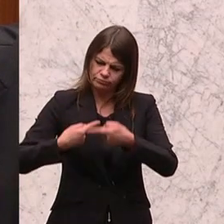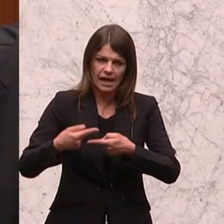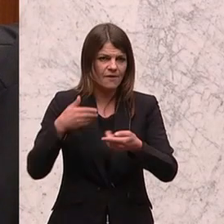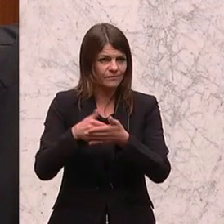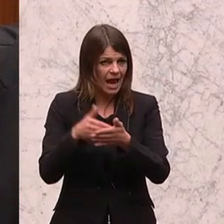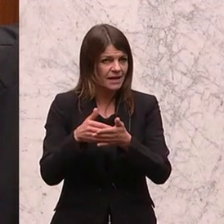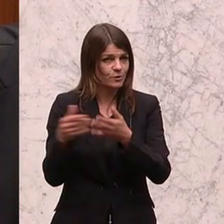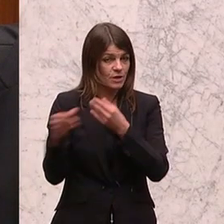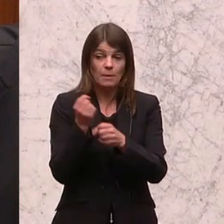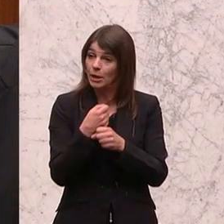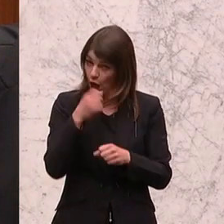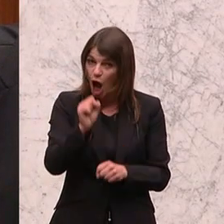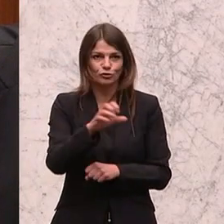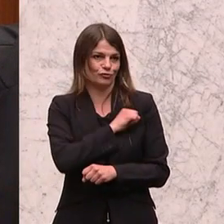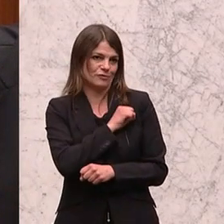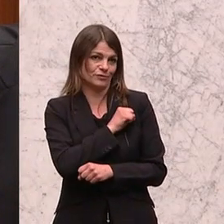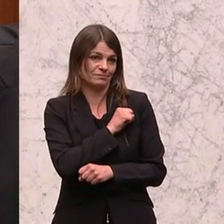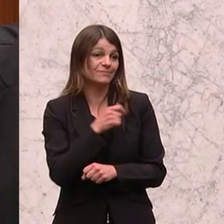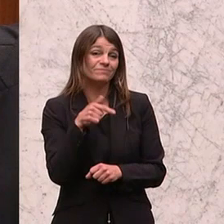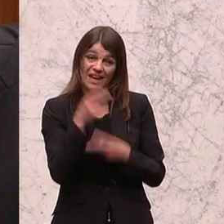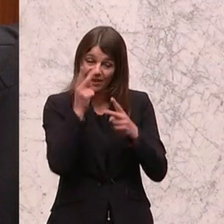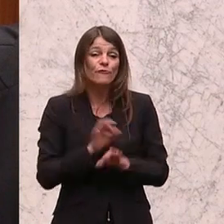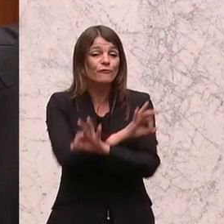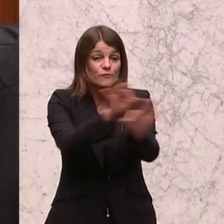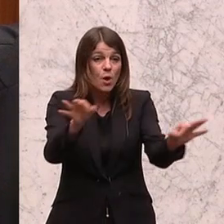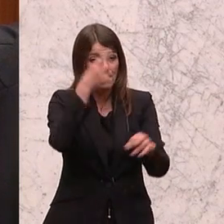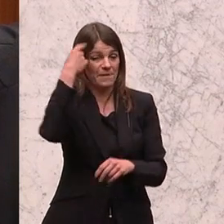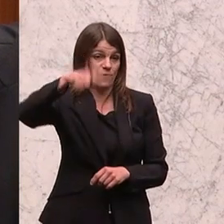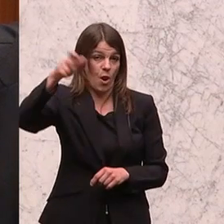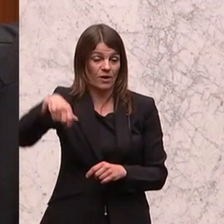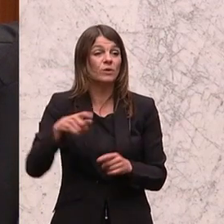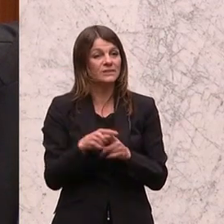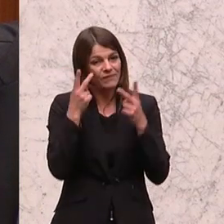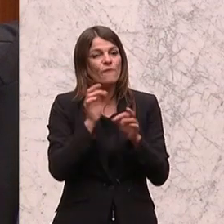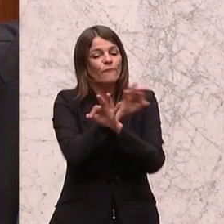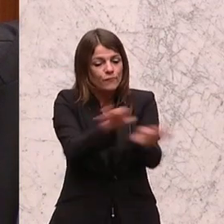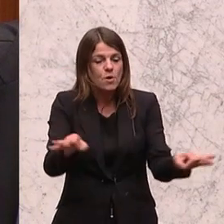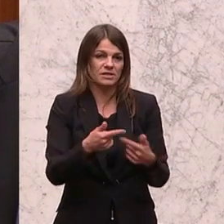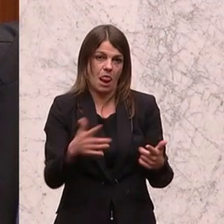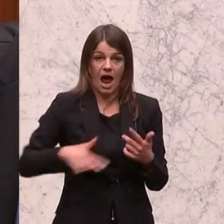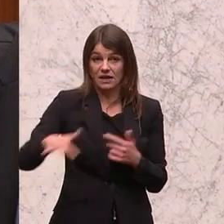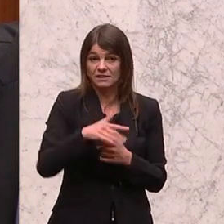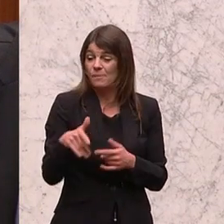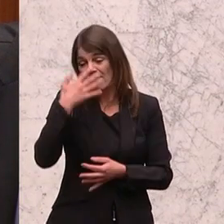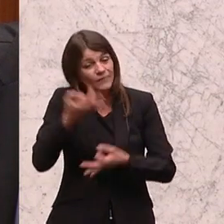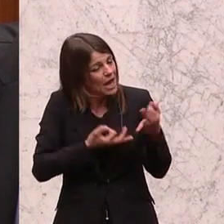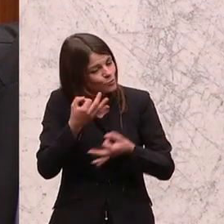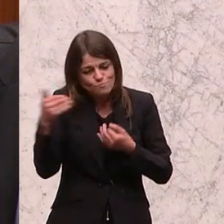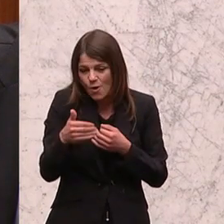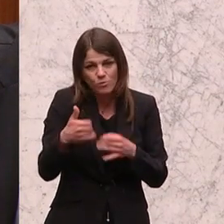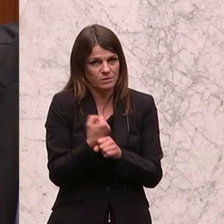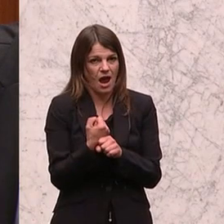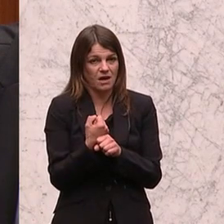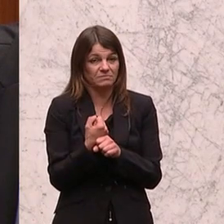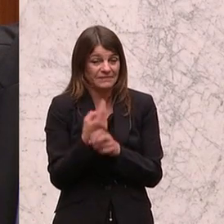noch einiges gelingen im Interesse der Bevölkerung, im Interesse des Landes. Diesen Versuch ist es wert und darum